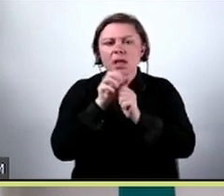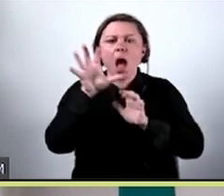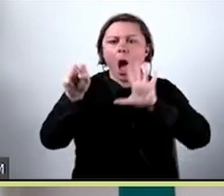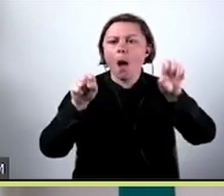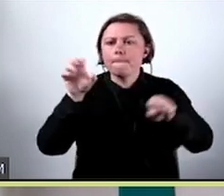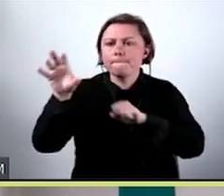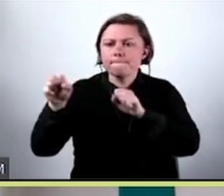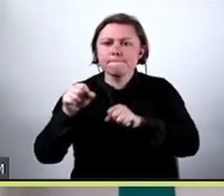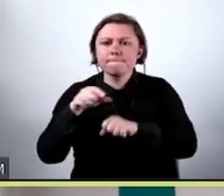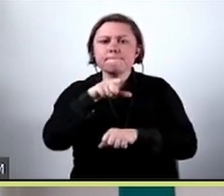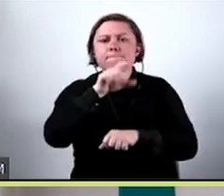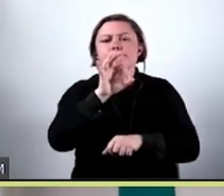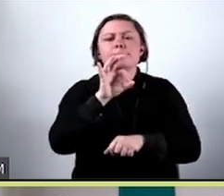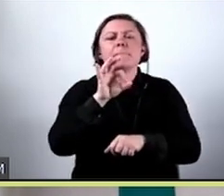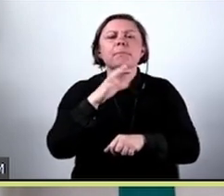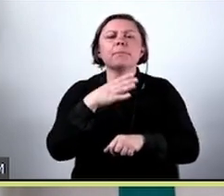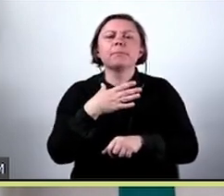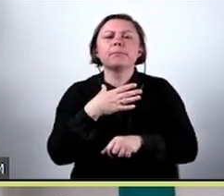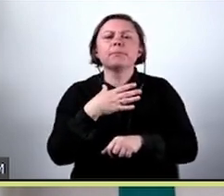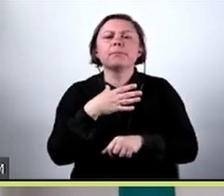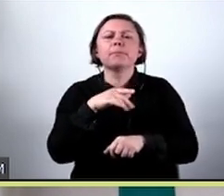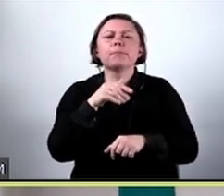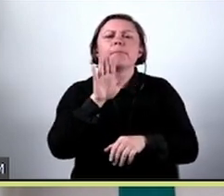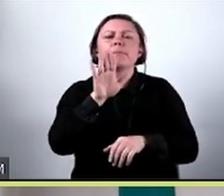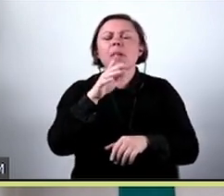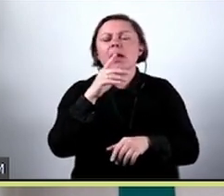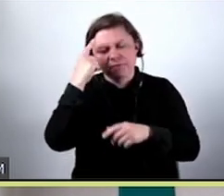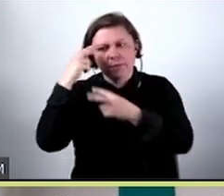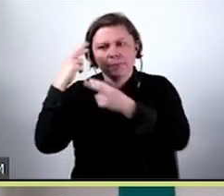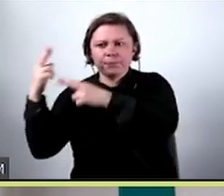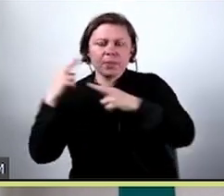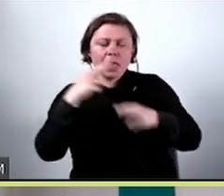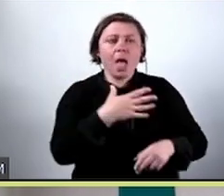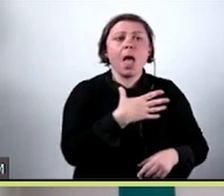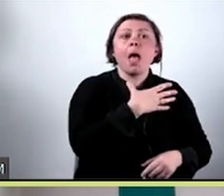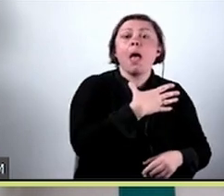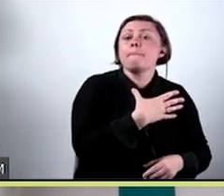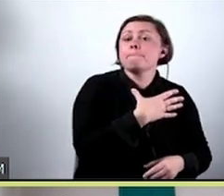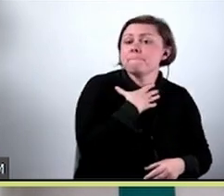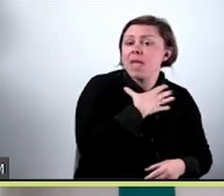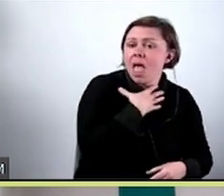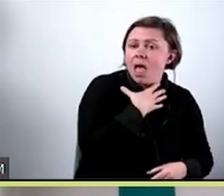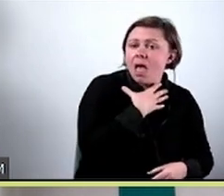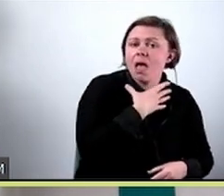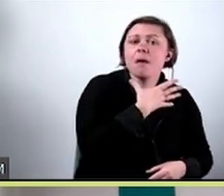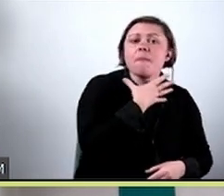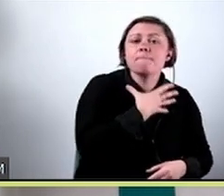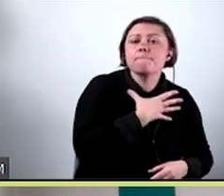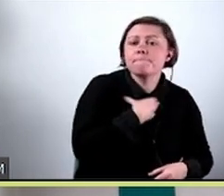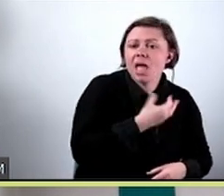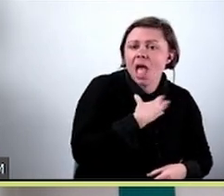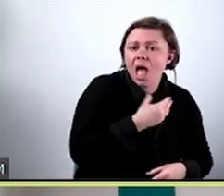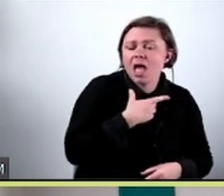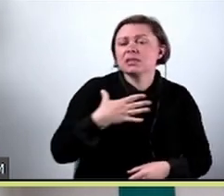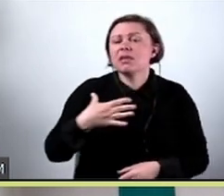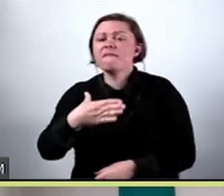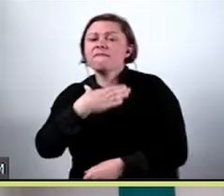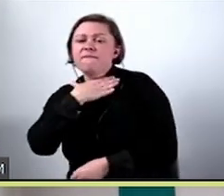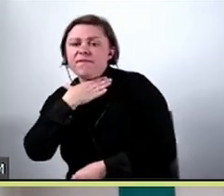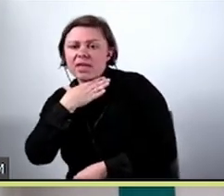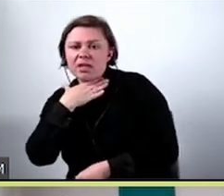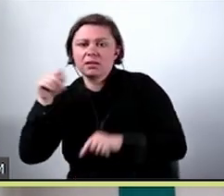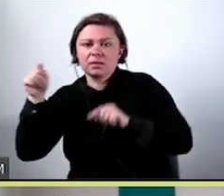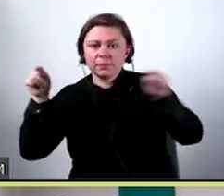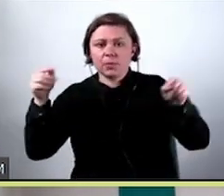rasę, może nie rasę, miał odróżniać psy od wilków, psy haski od wilków. I zobaczmy, że ten model całkiem